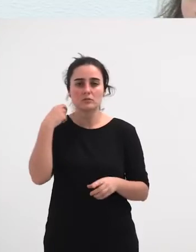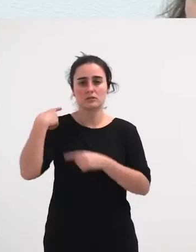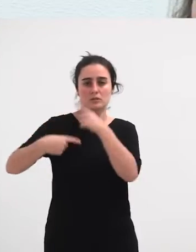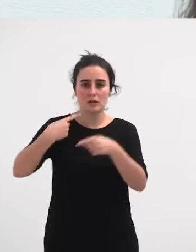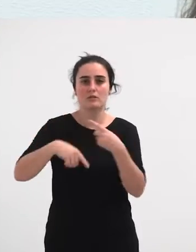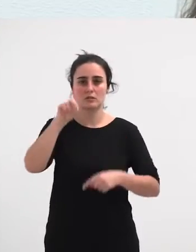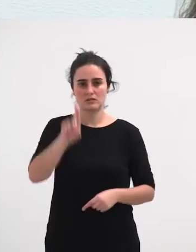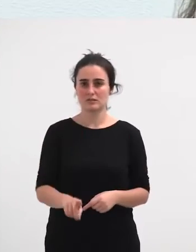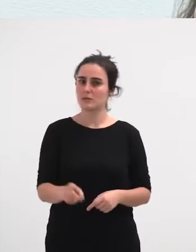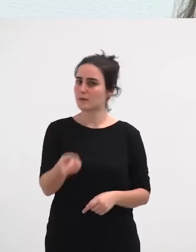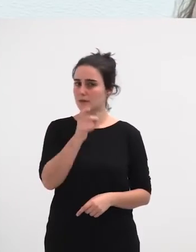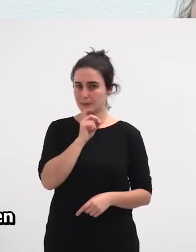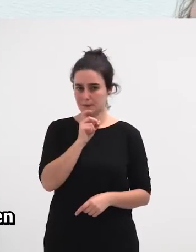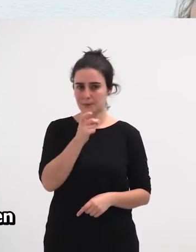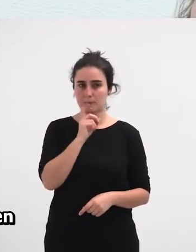goduzuek.